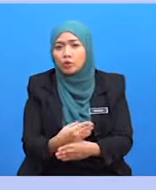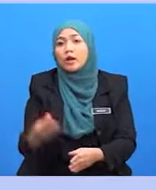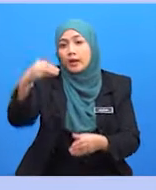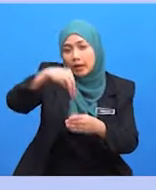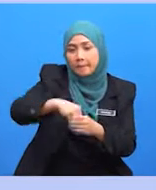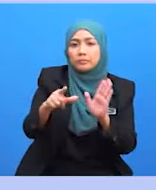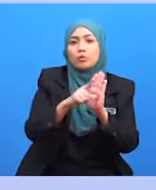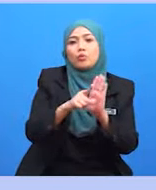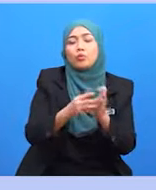jenis huruf logo anda.